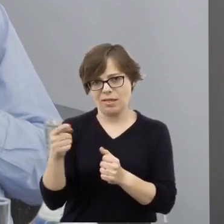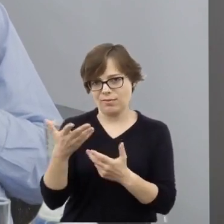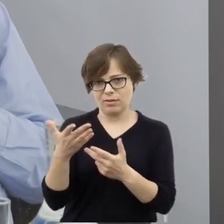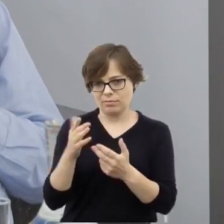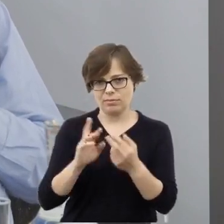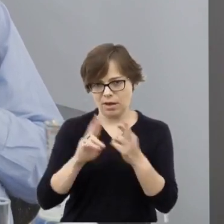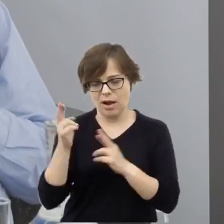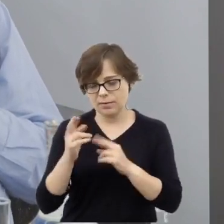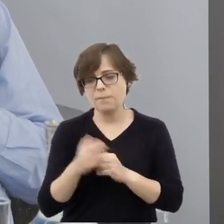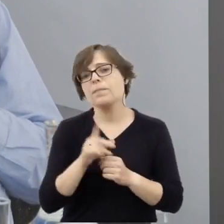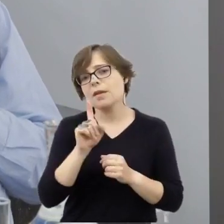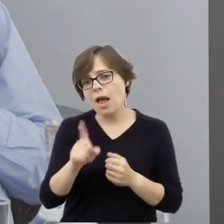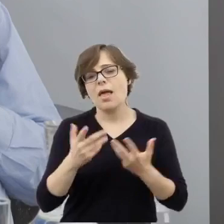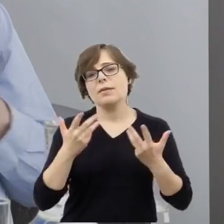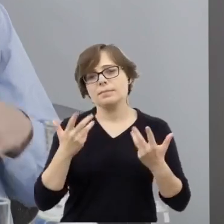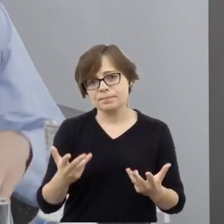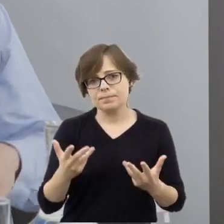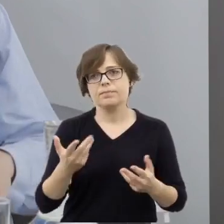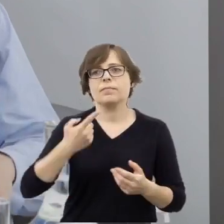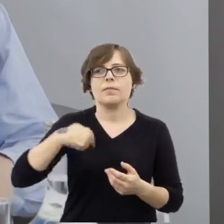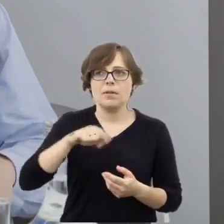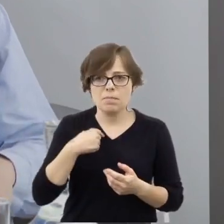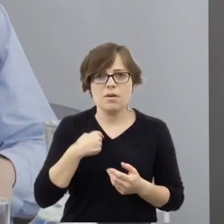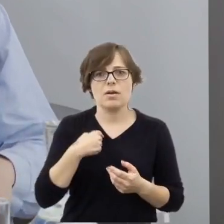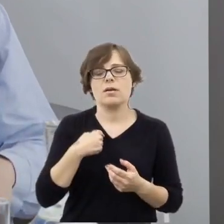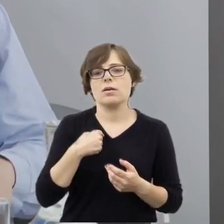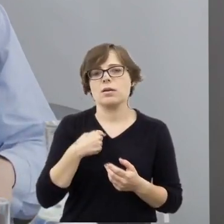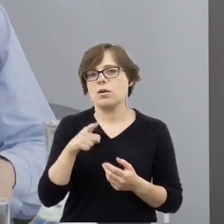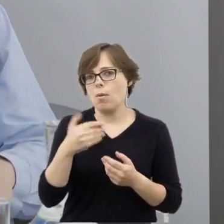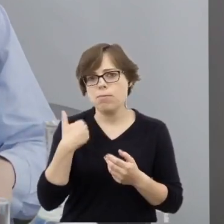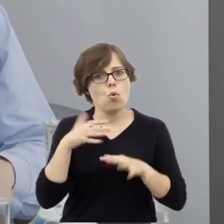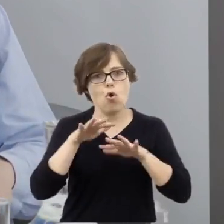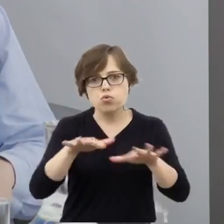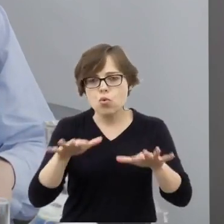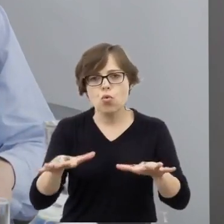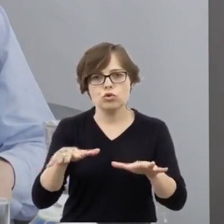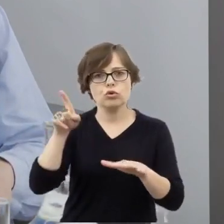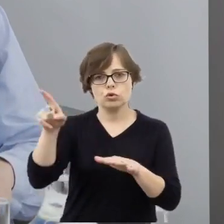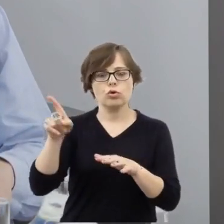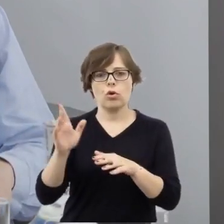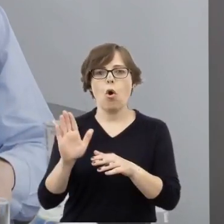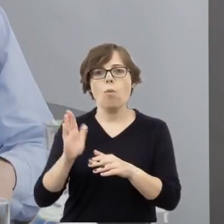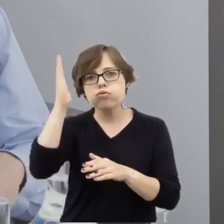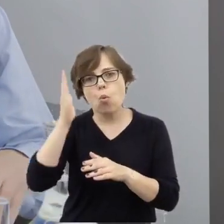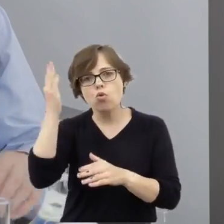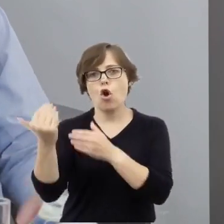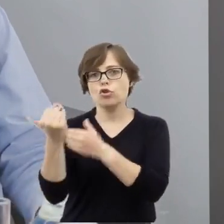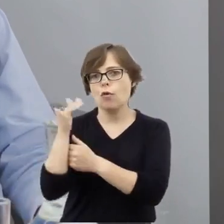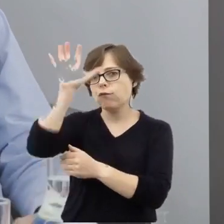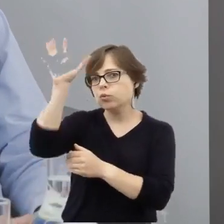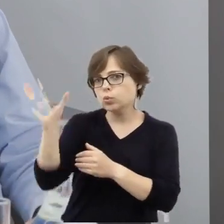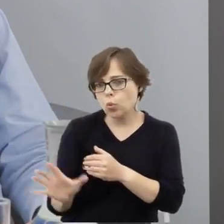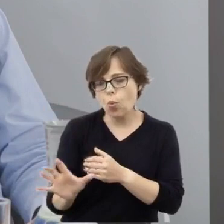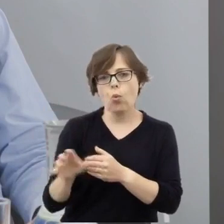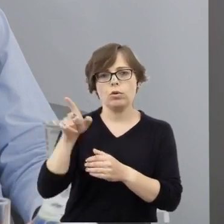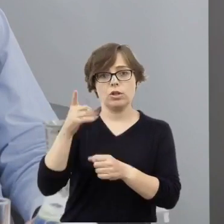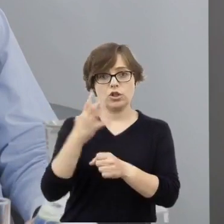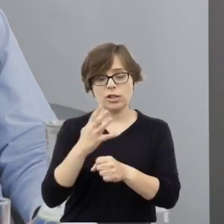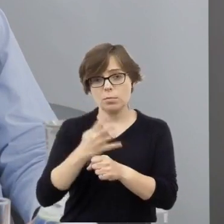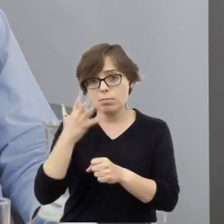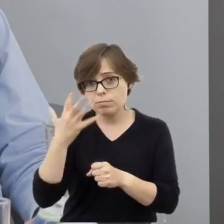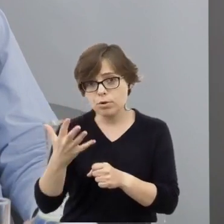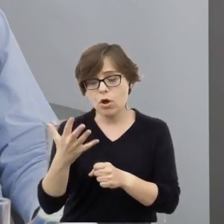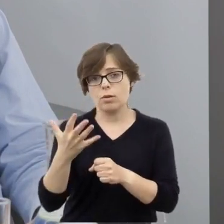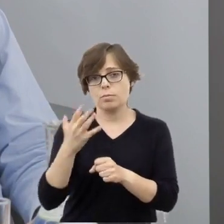mieliśmy do czynienia z falą pogromów na Kresach Północno-Wschodnich w roku 1941,